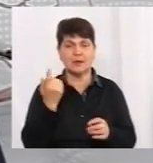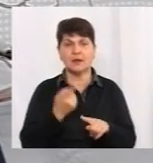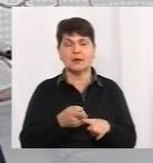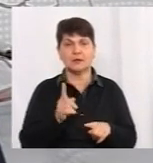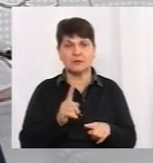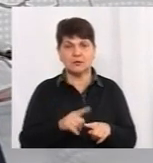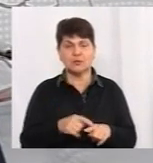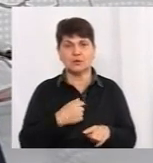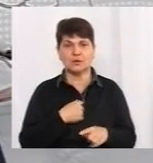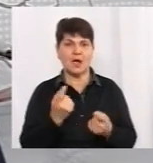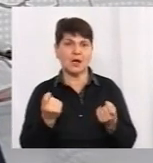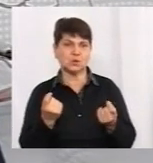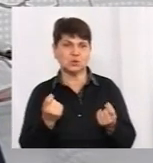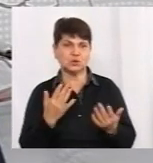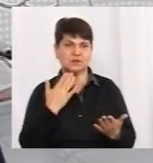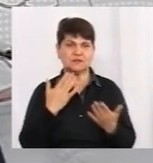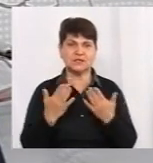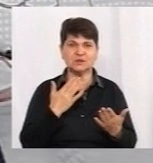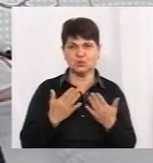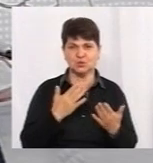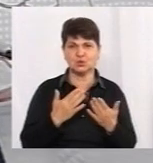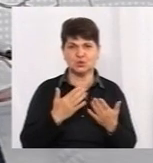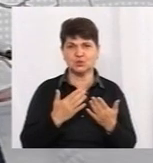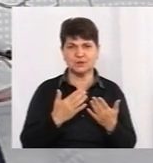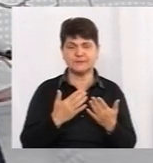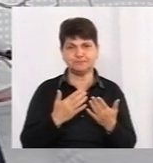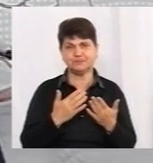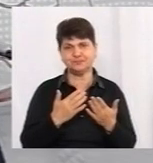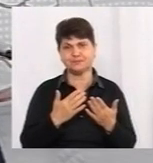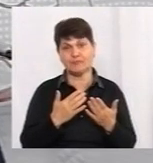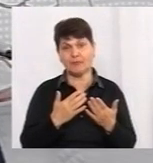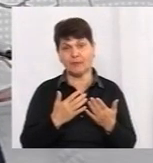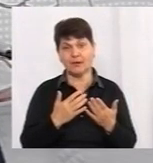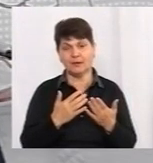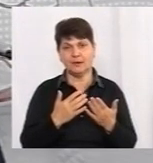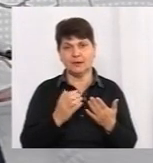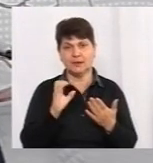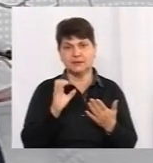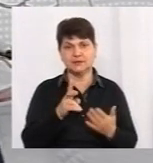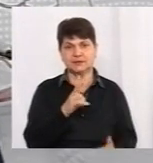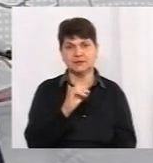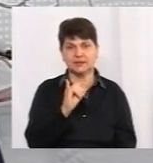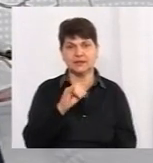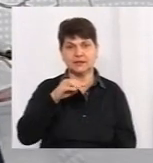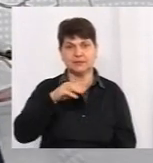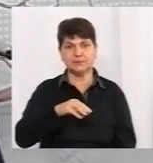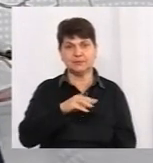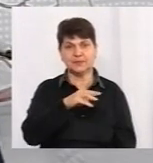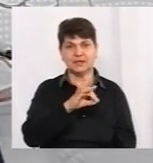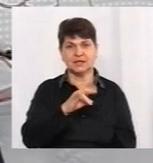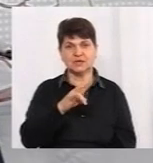трошки відношусь скептично до наскільки днів,